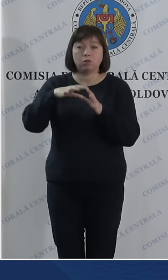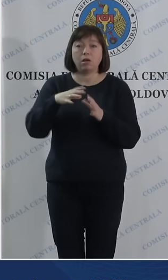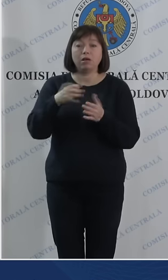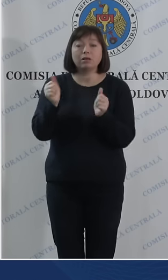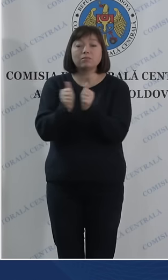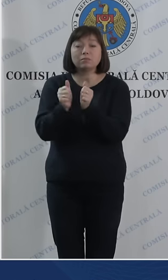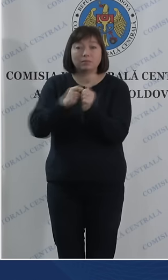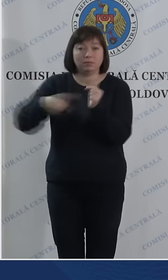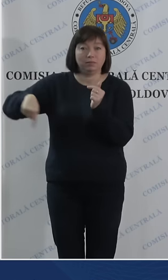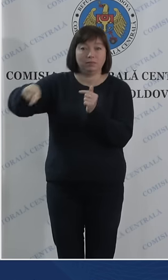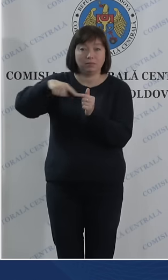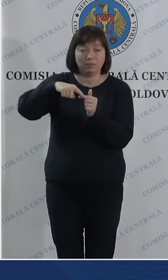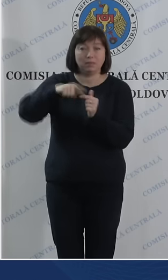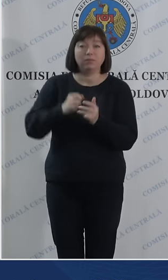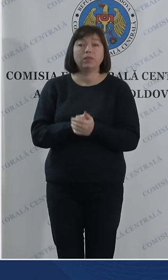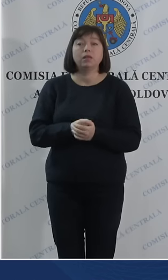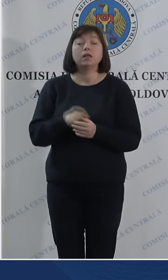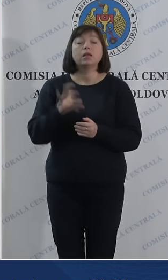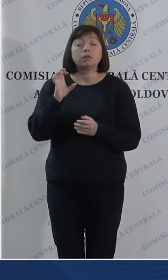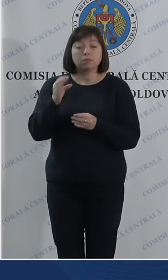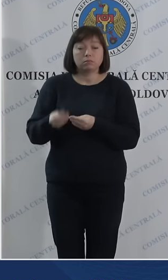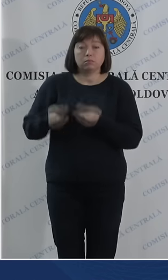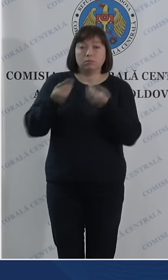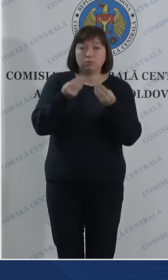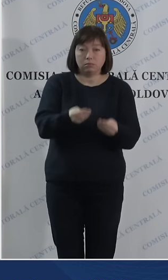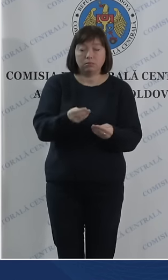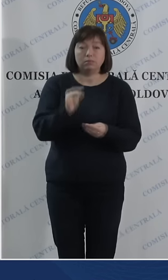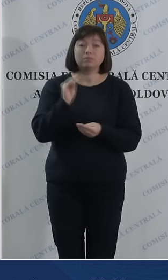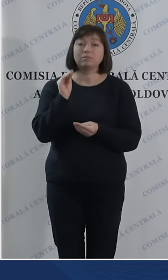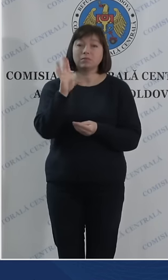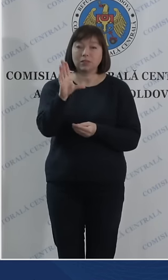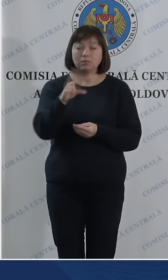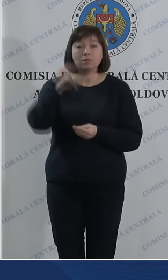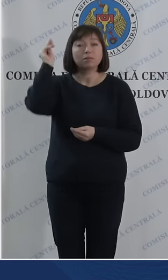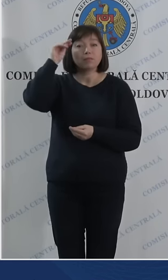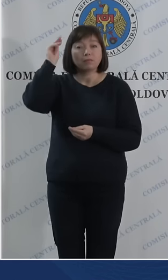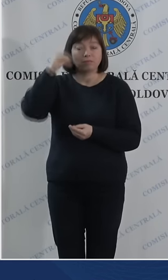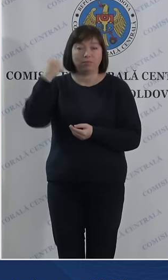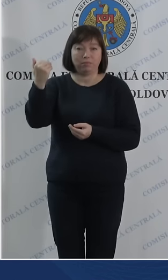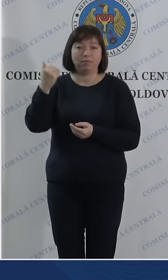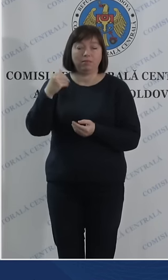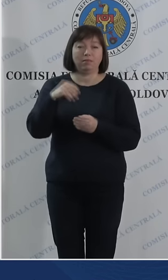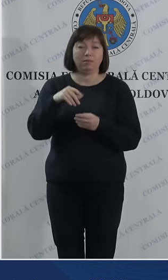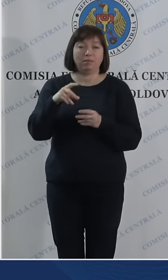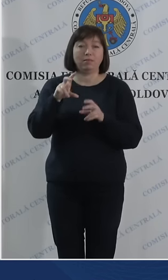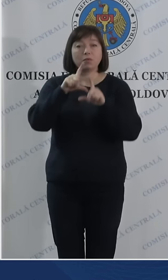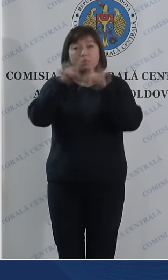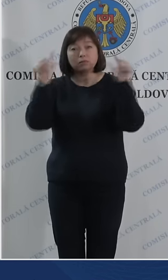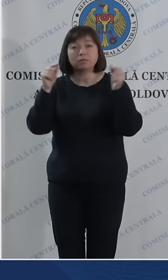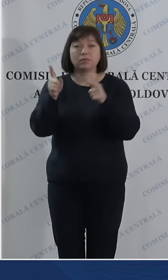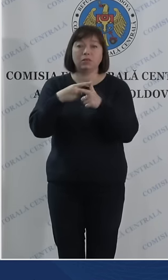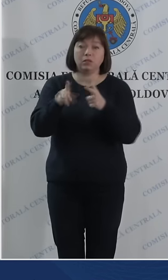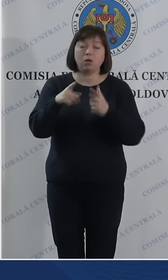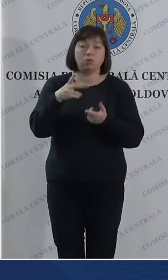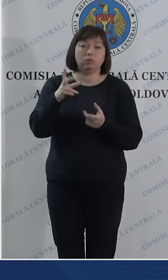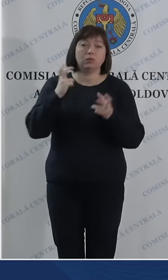localitatea respectivă, cu prezentarea carnetului eliberat de instituția de învățământ.